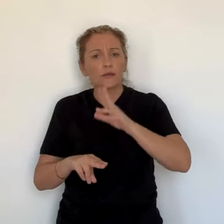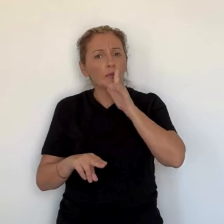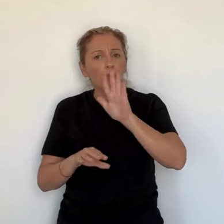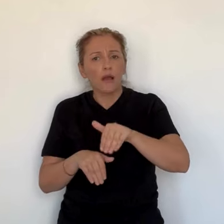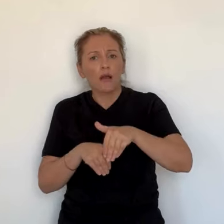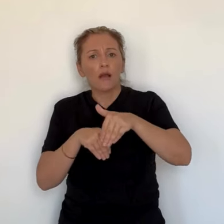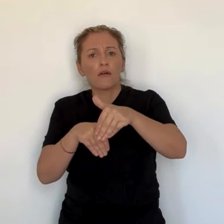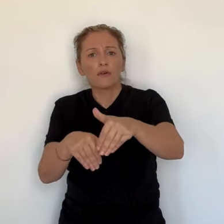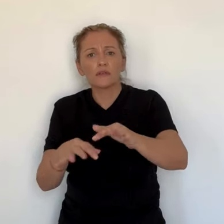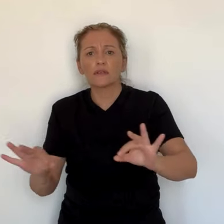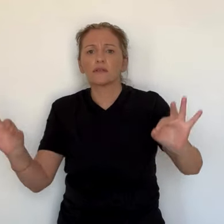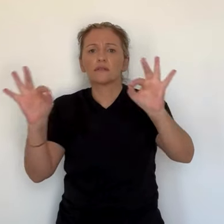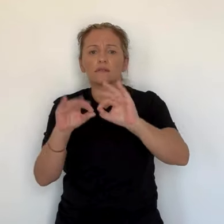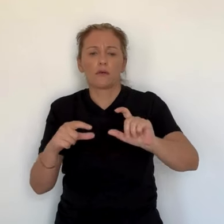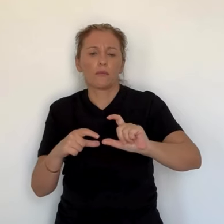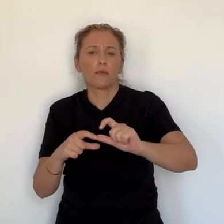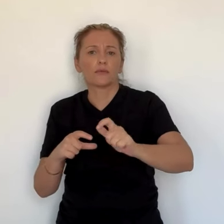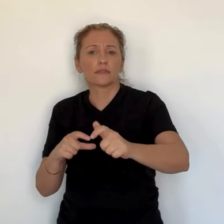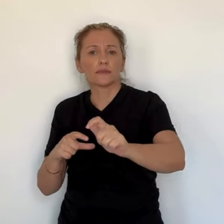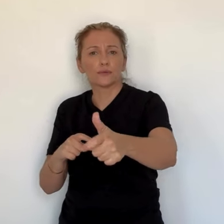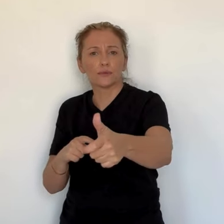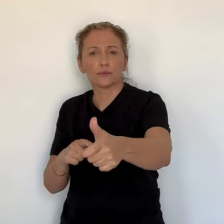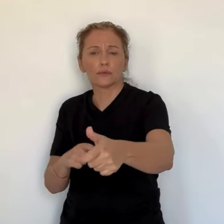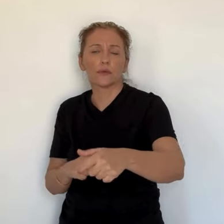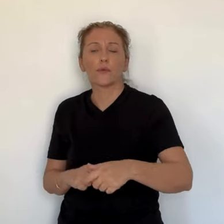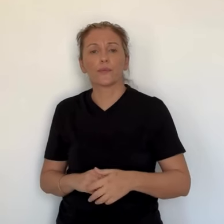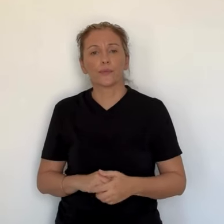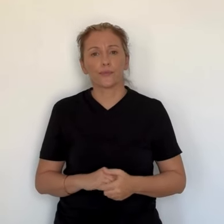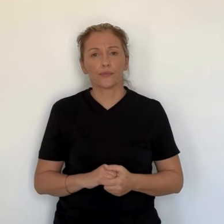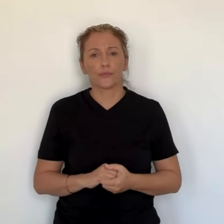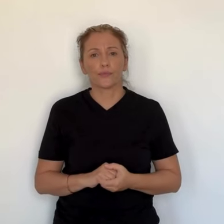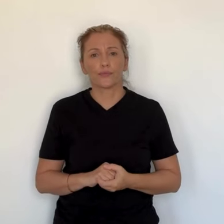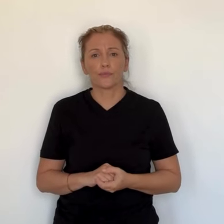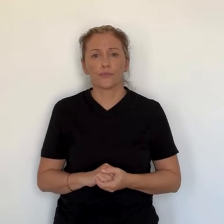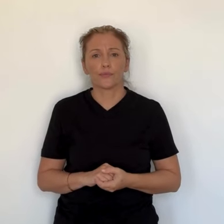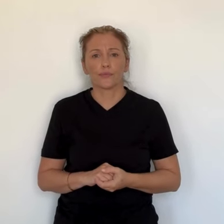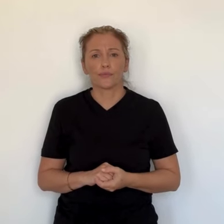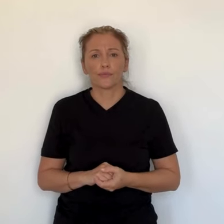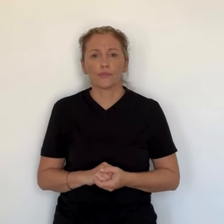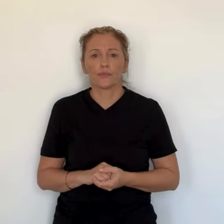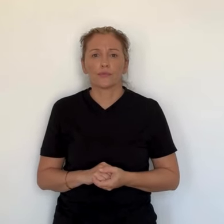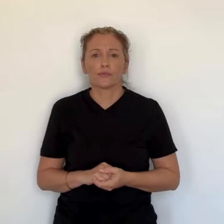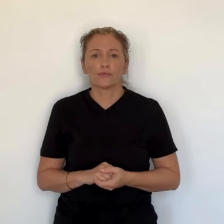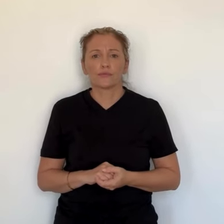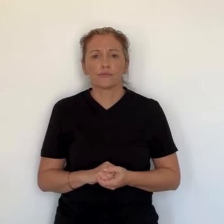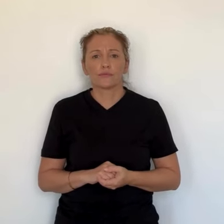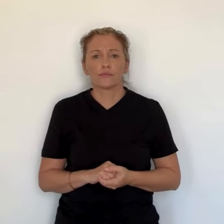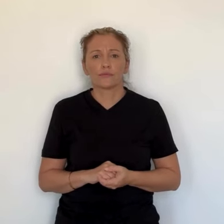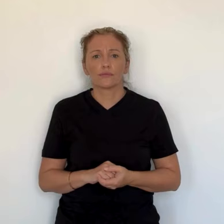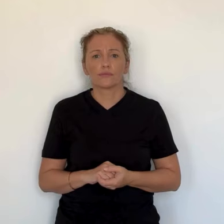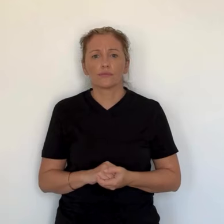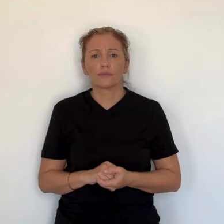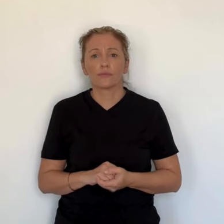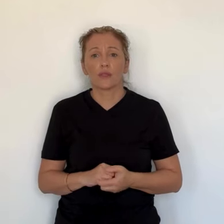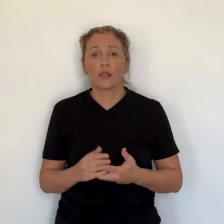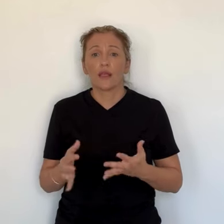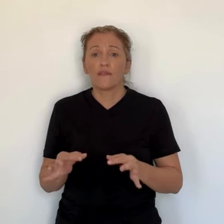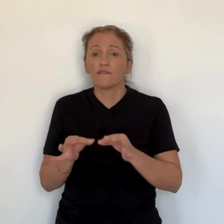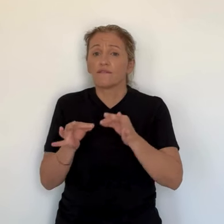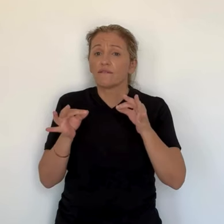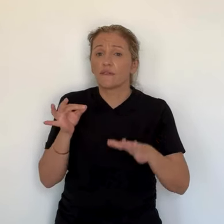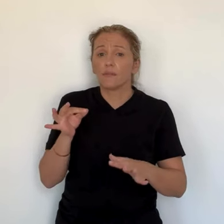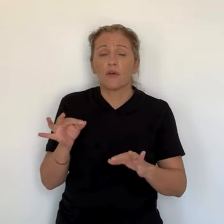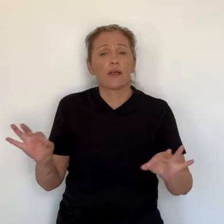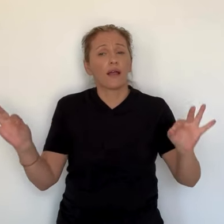et le financement de ses actions publiques, de la suite des opérations, tout en disant